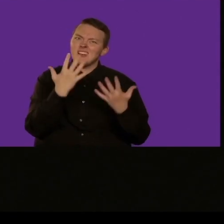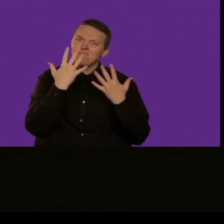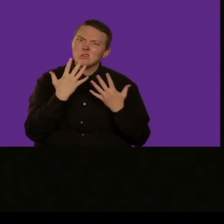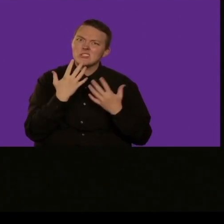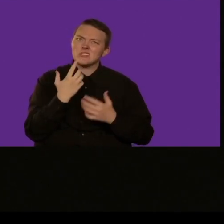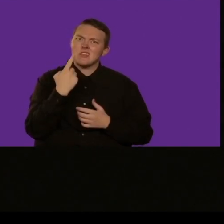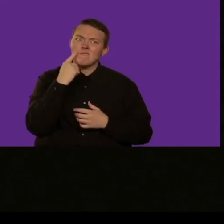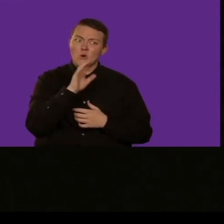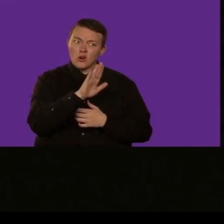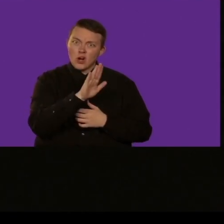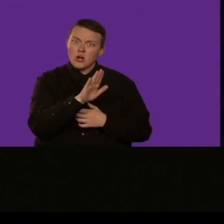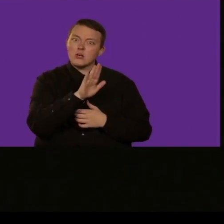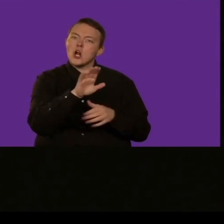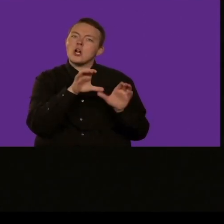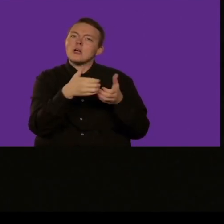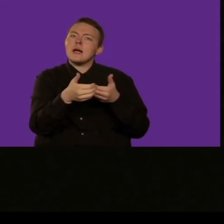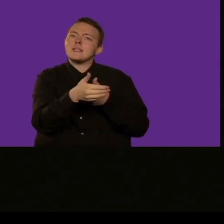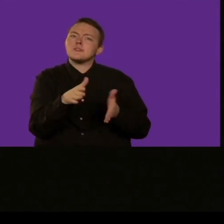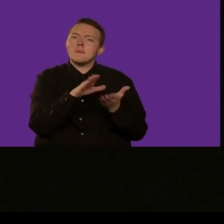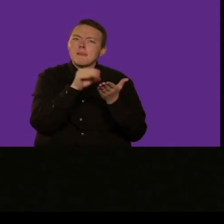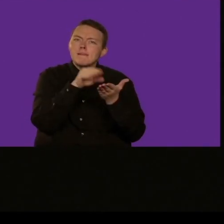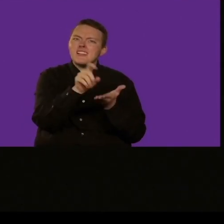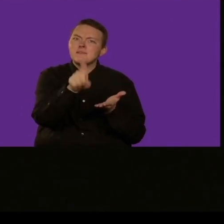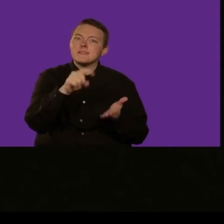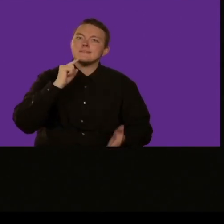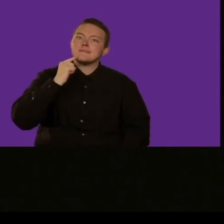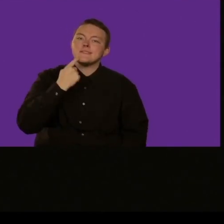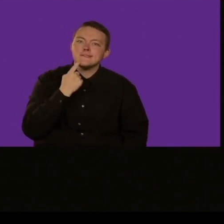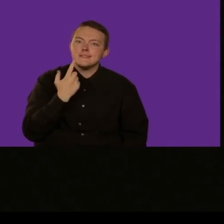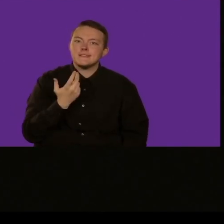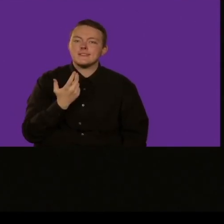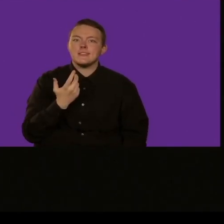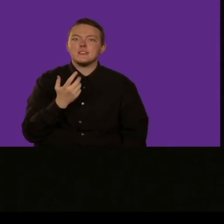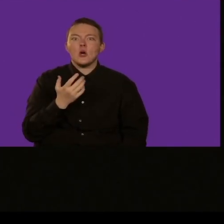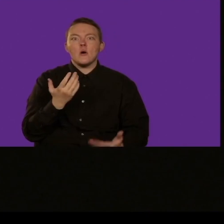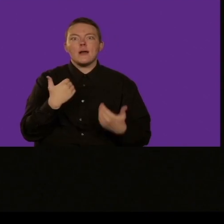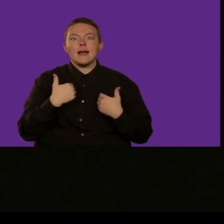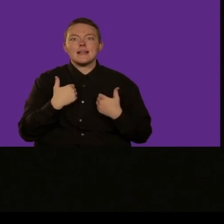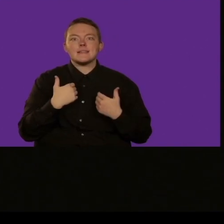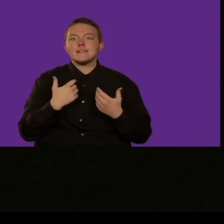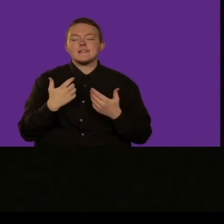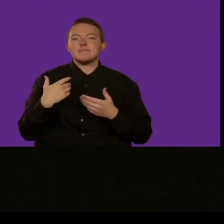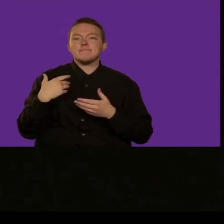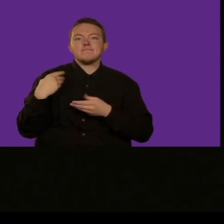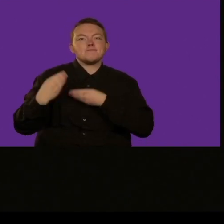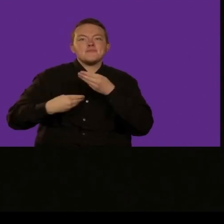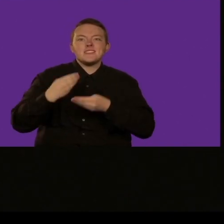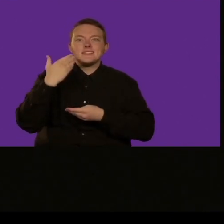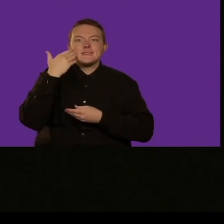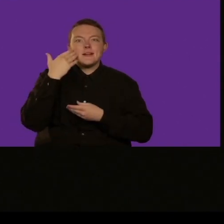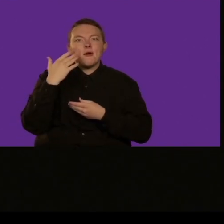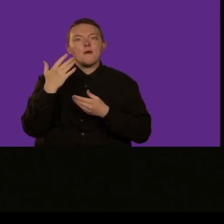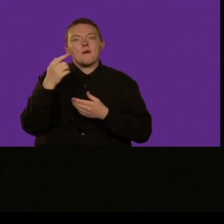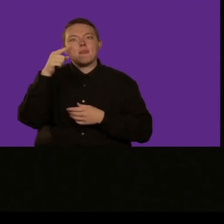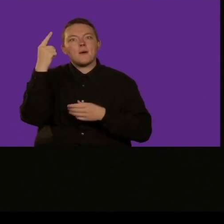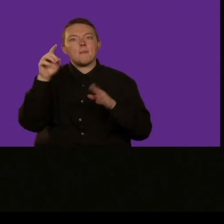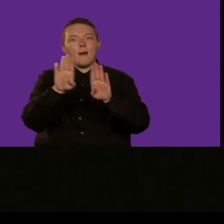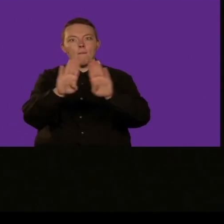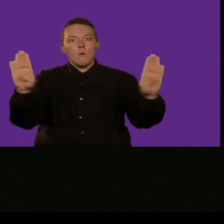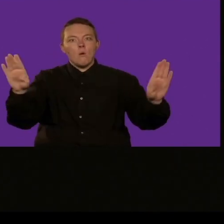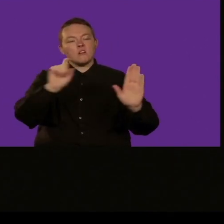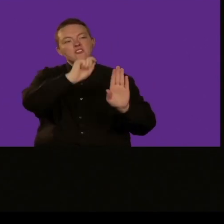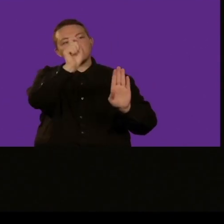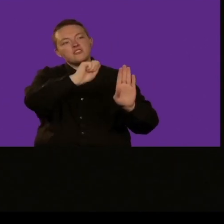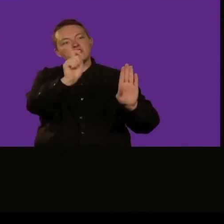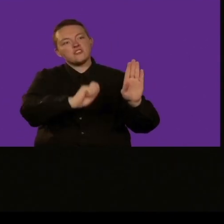creatività, e non con ruoli. E lei ha chiesto agli educatori di cambiare il modo di come i bambini imparano nel mondo.